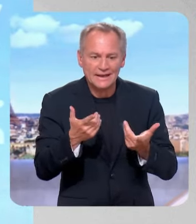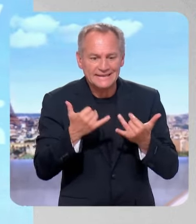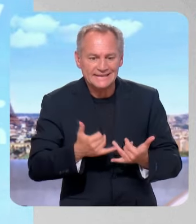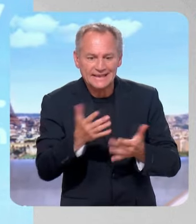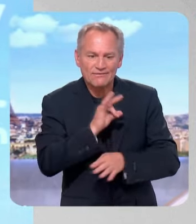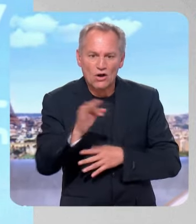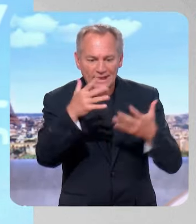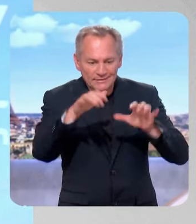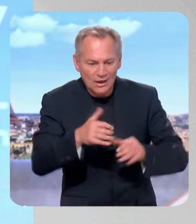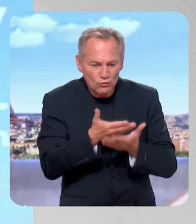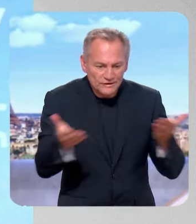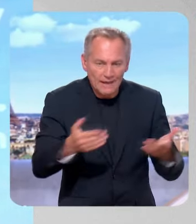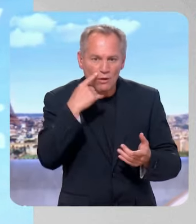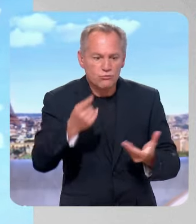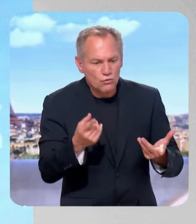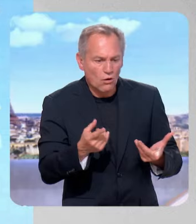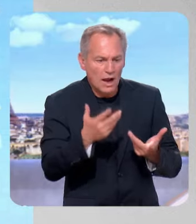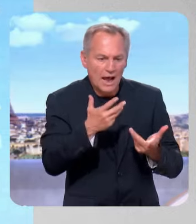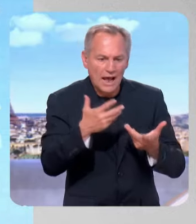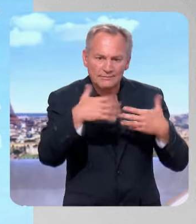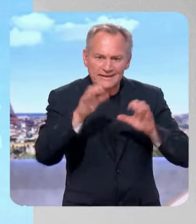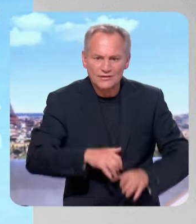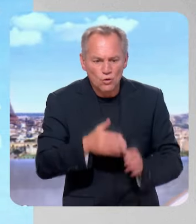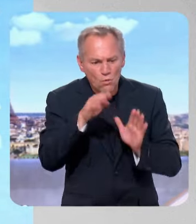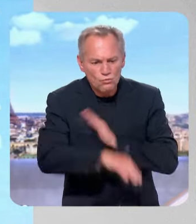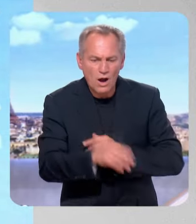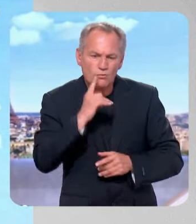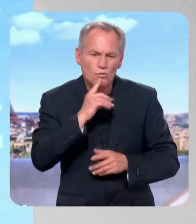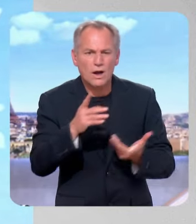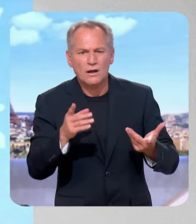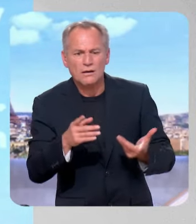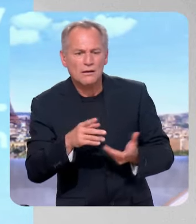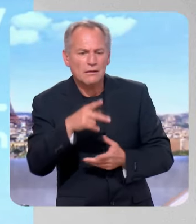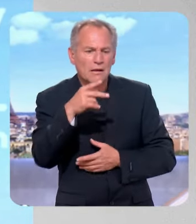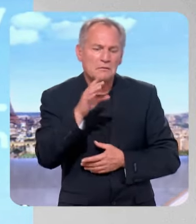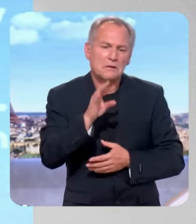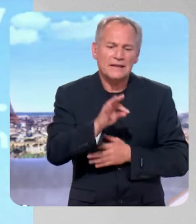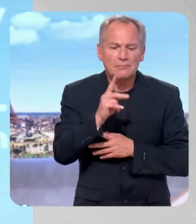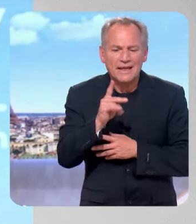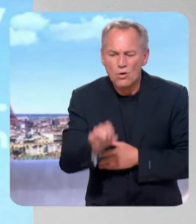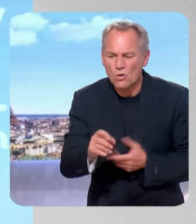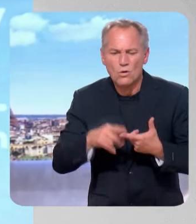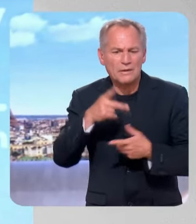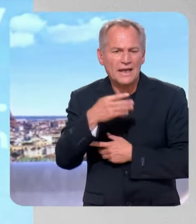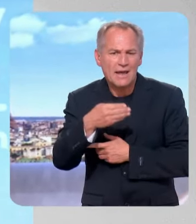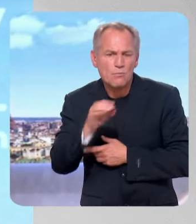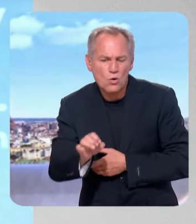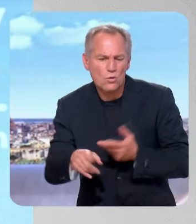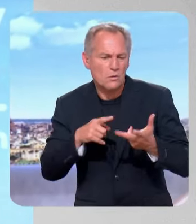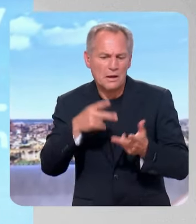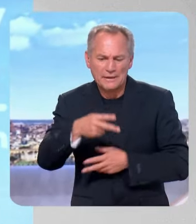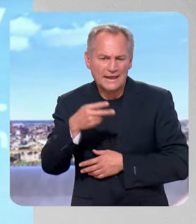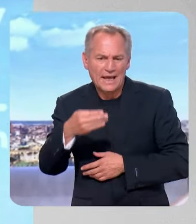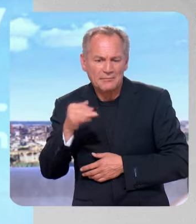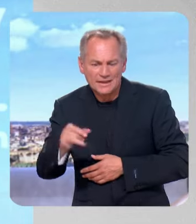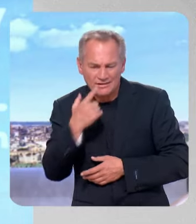bien fait justement pour alléger la charge administrative qui empêche nos TPE, nos petites et moyennes entreprises, nos start-up de se développer rapidement. C'est